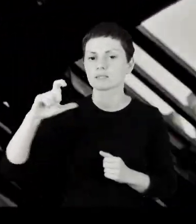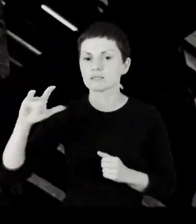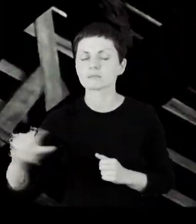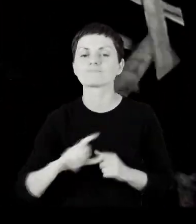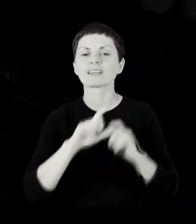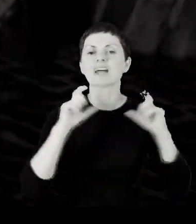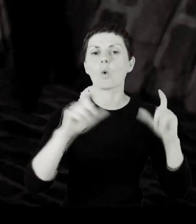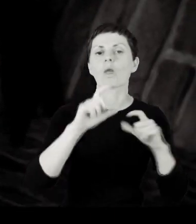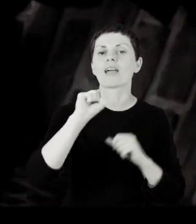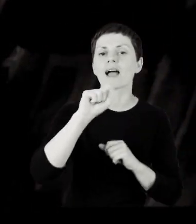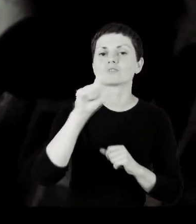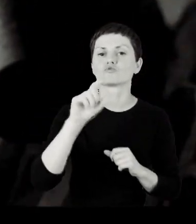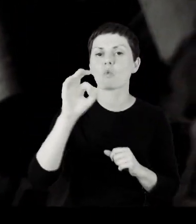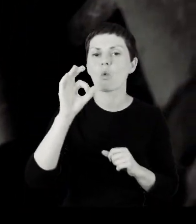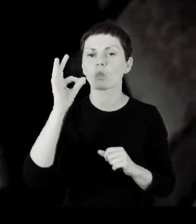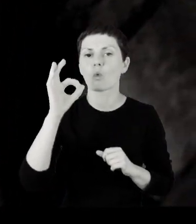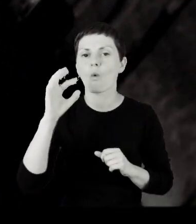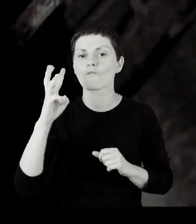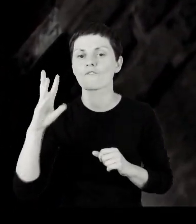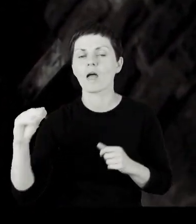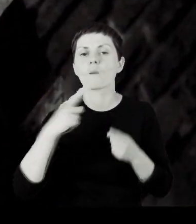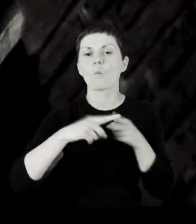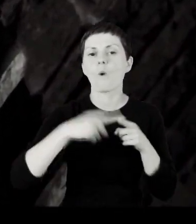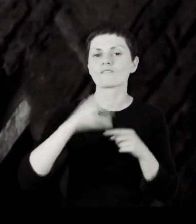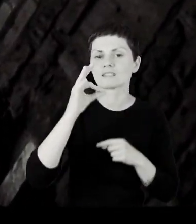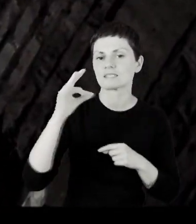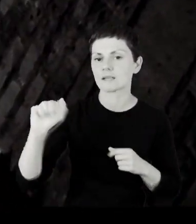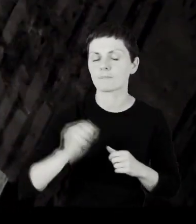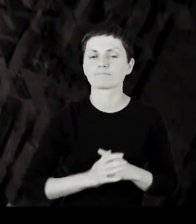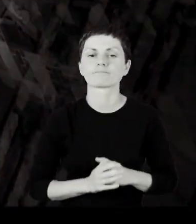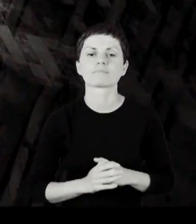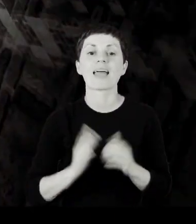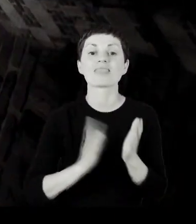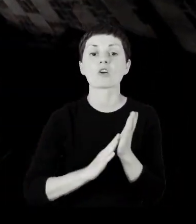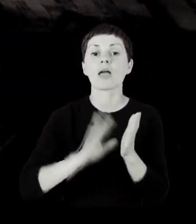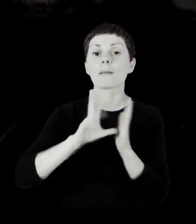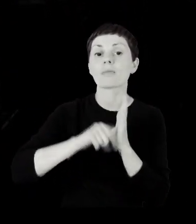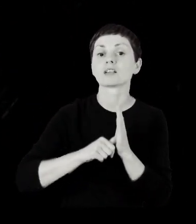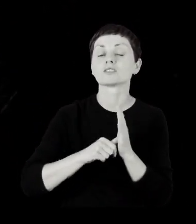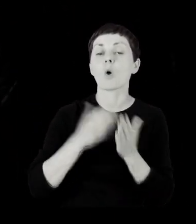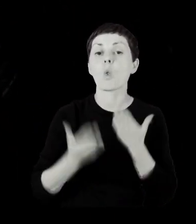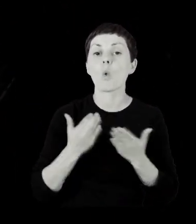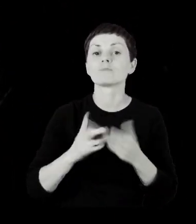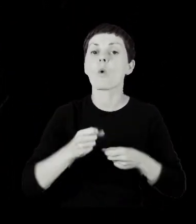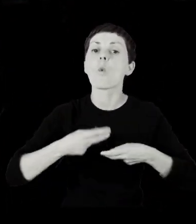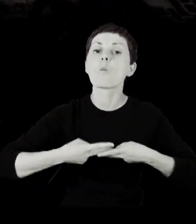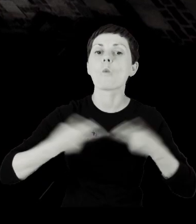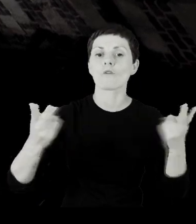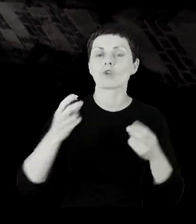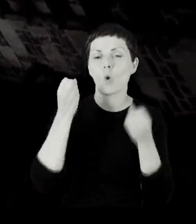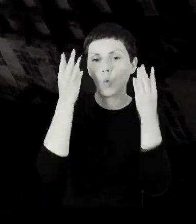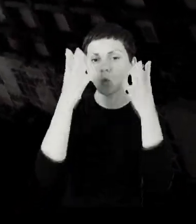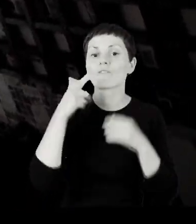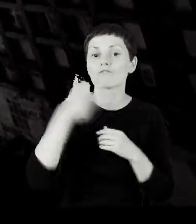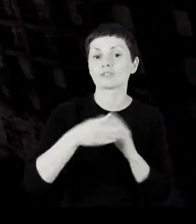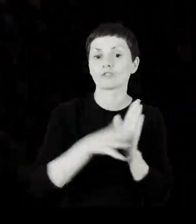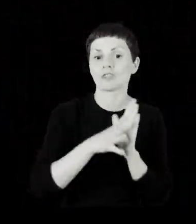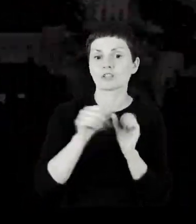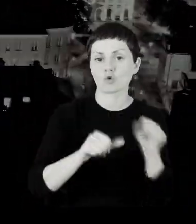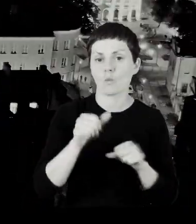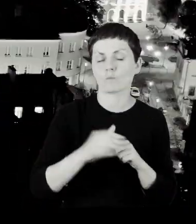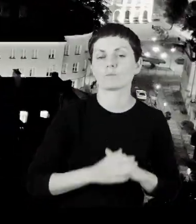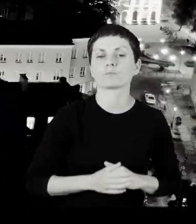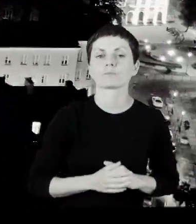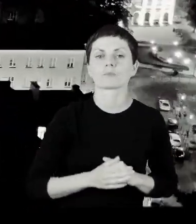Zakłady Azotowe Puławy S.A. Nagroda Miasta Lublin za opowszechnienie kultury w 2019